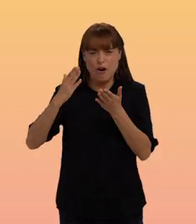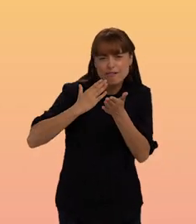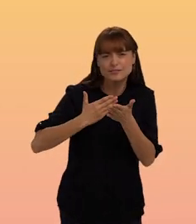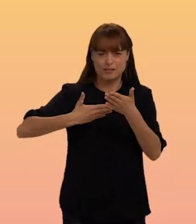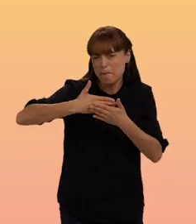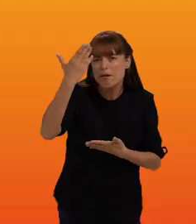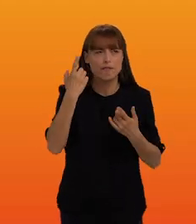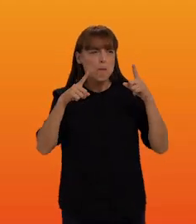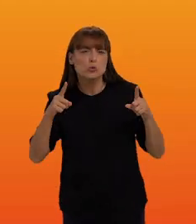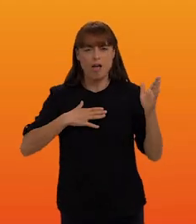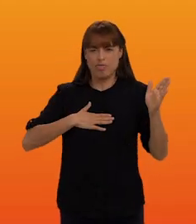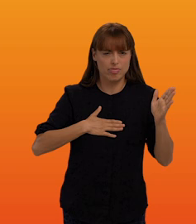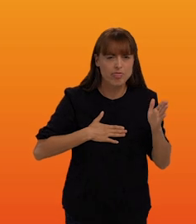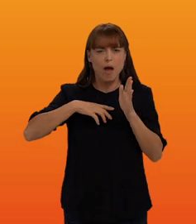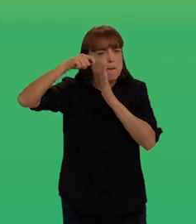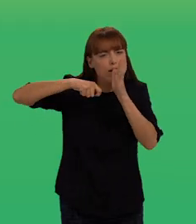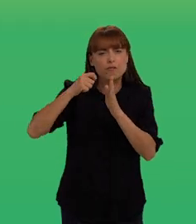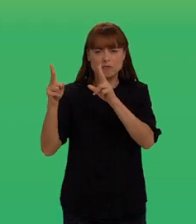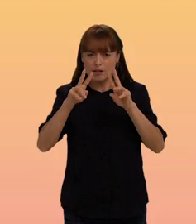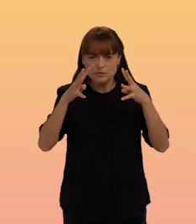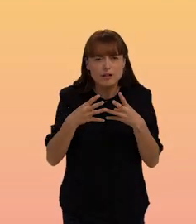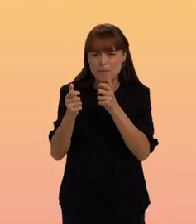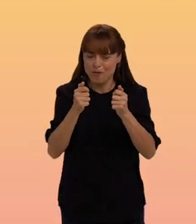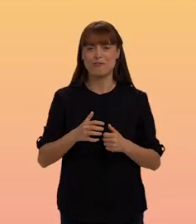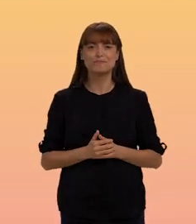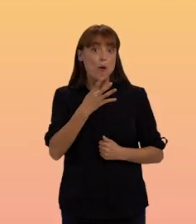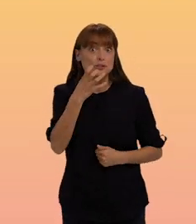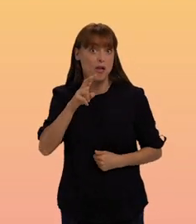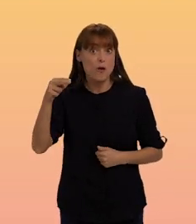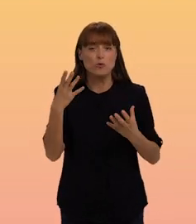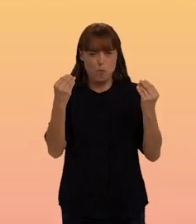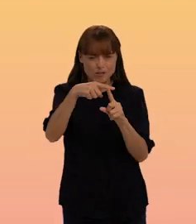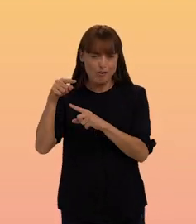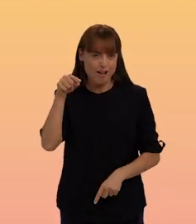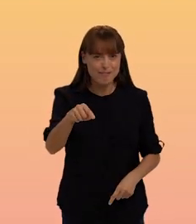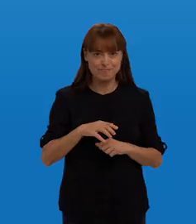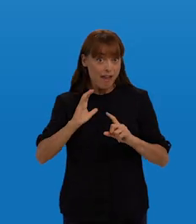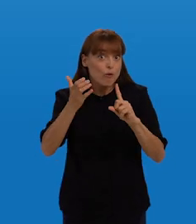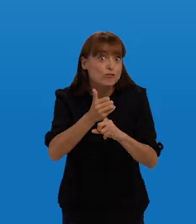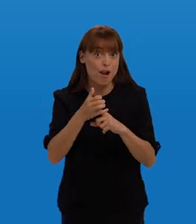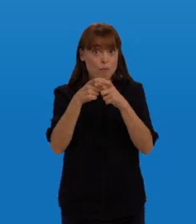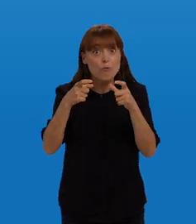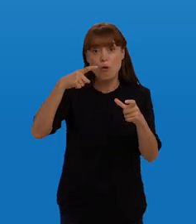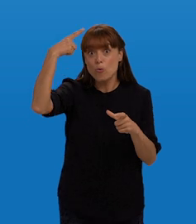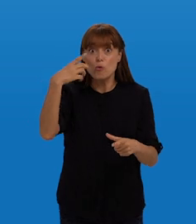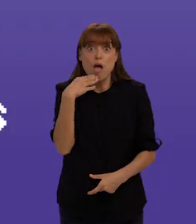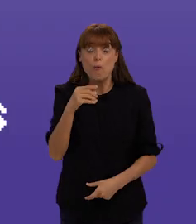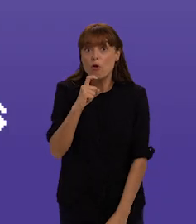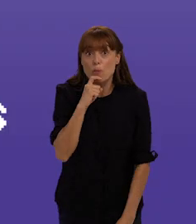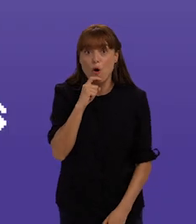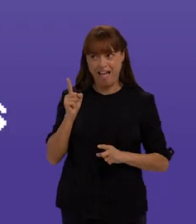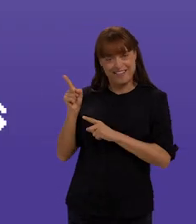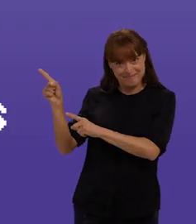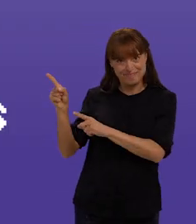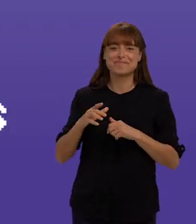concerts, dansa, música, pel·lícules i sèries online, videojocs. De 400 euros se'n pot treure molt de suc. Aconsegueix el teu Bo Cultura Jove